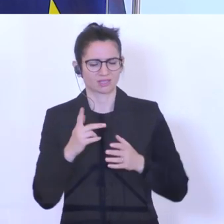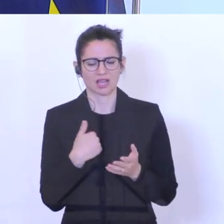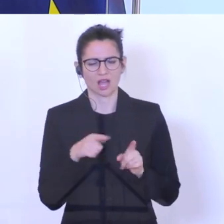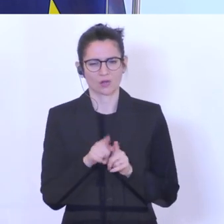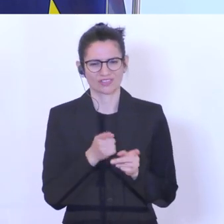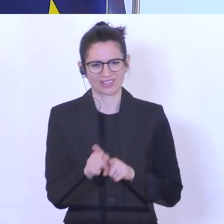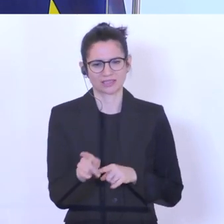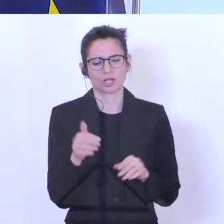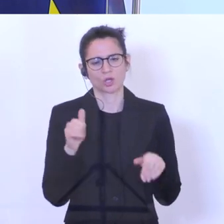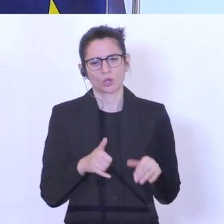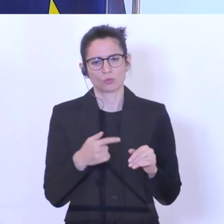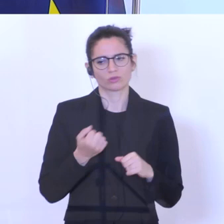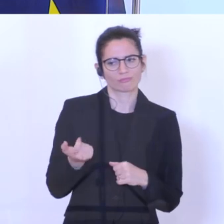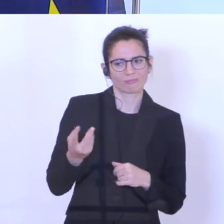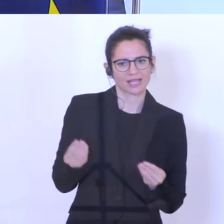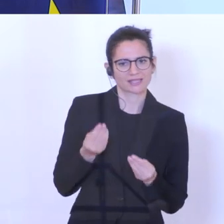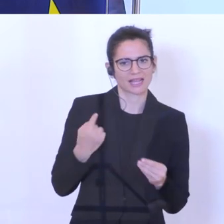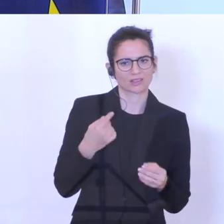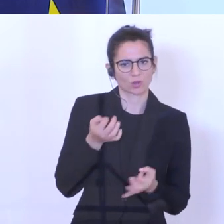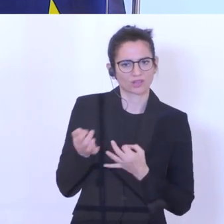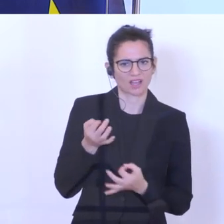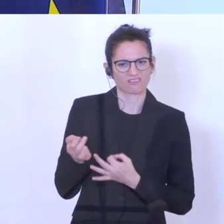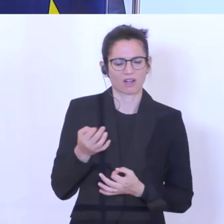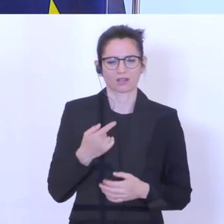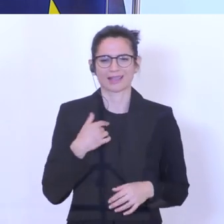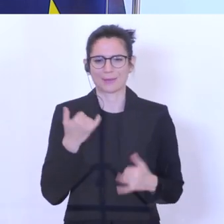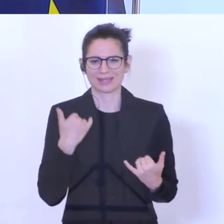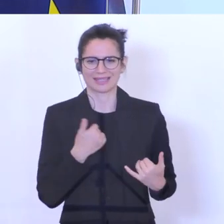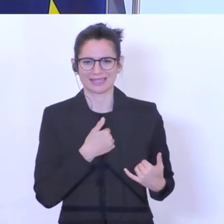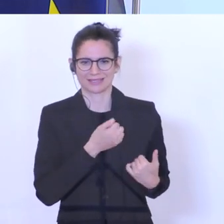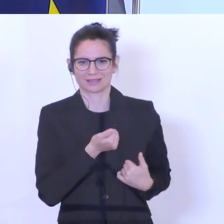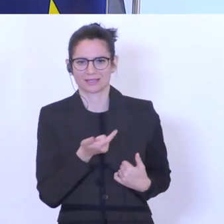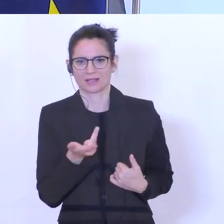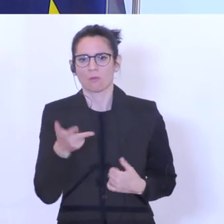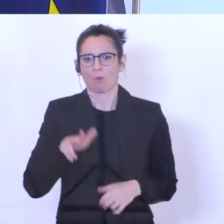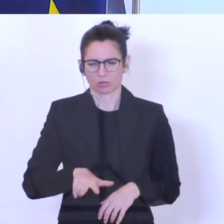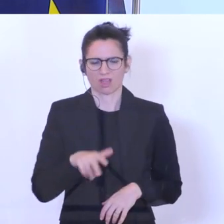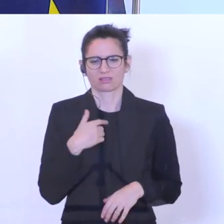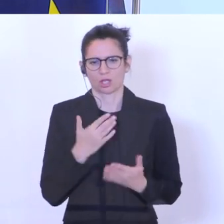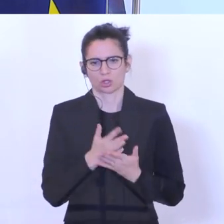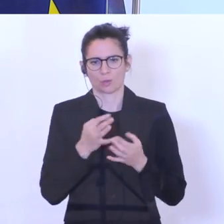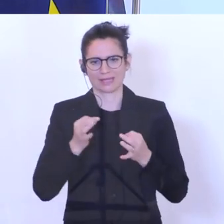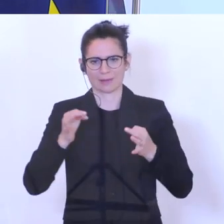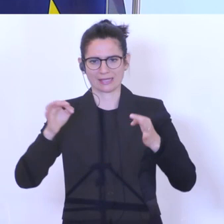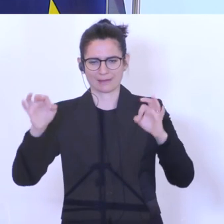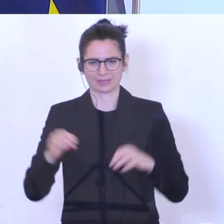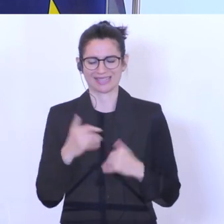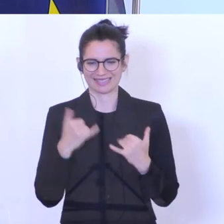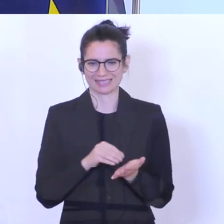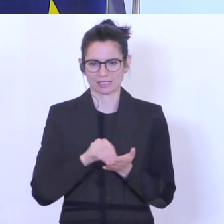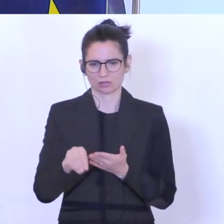dementsprechend muss man hier auch noch einzeln nachfassen, aber das hat sich über all die Monate schon massiv gebessert und wir haben eine